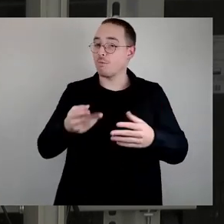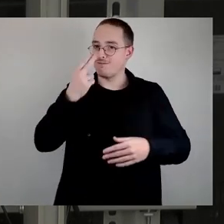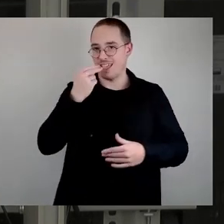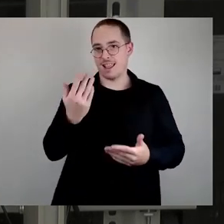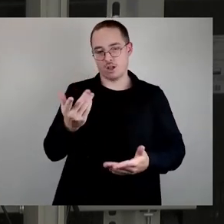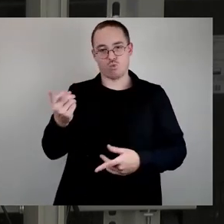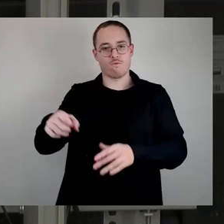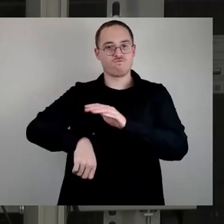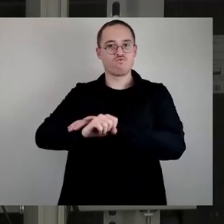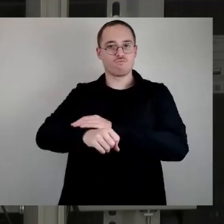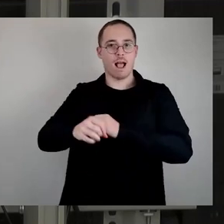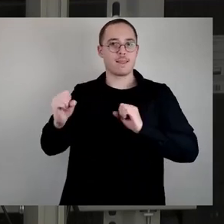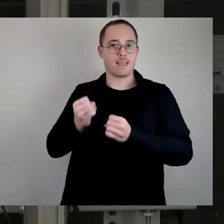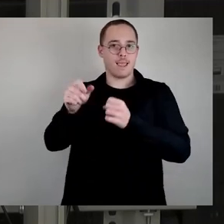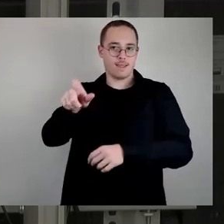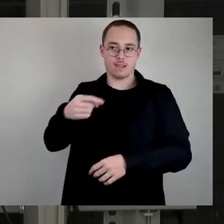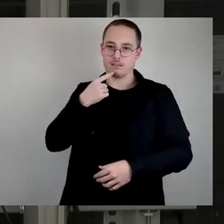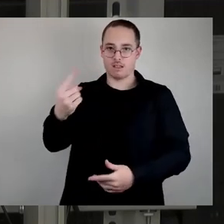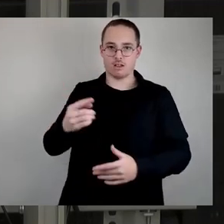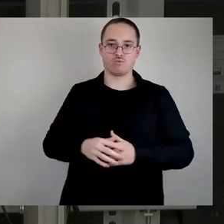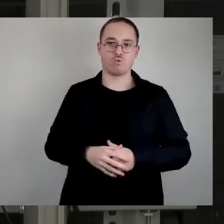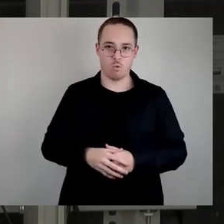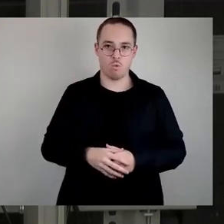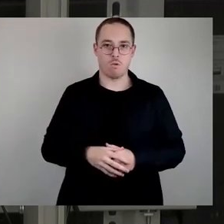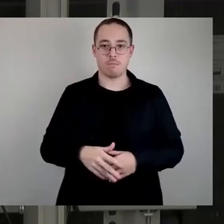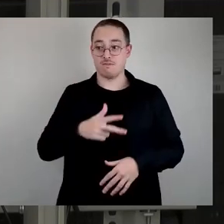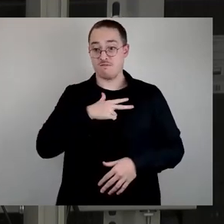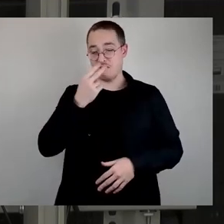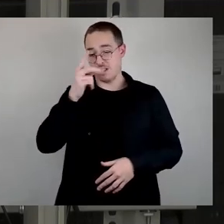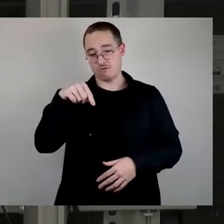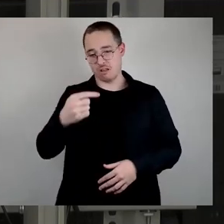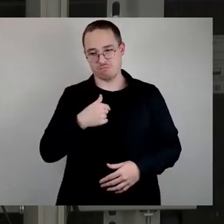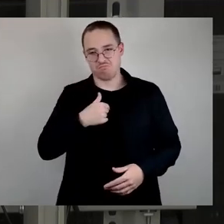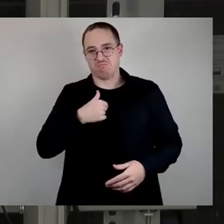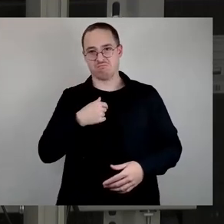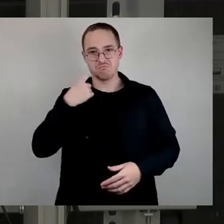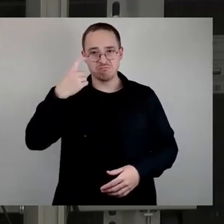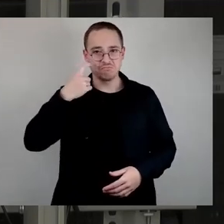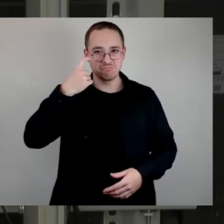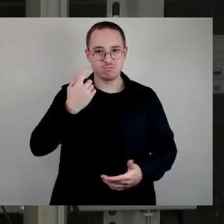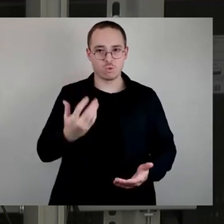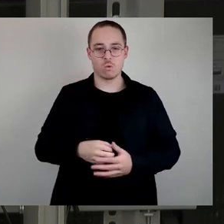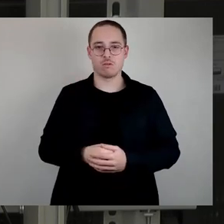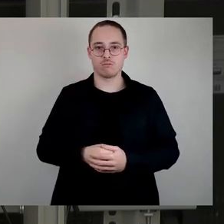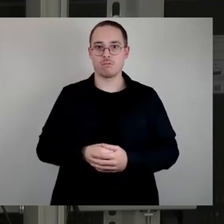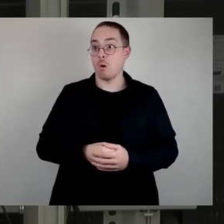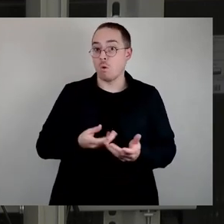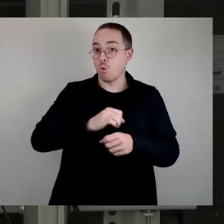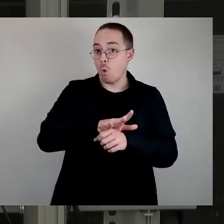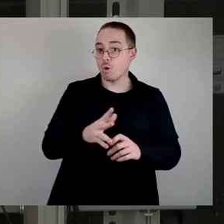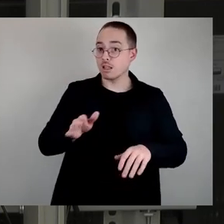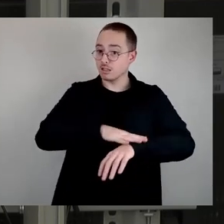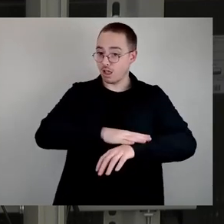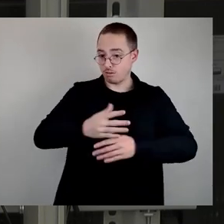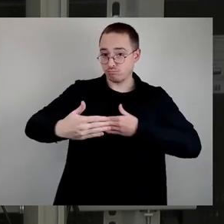soll, die stellt sich auch. Wobei, ja, während der Corona-Zeit wurde ja auch kontrolliert, gegängelt, auf gefühlt